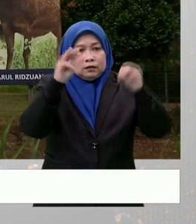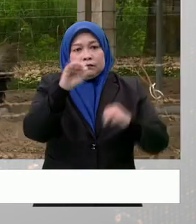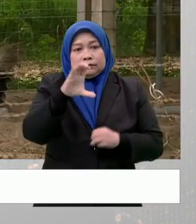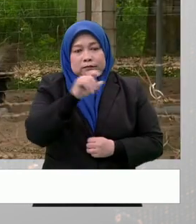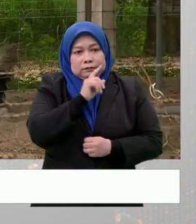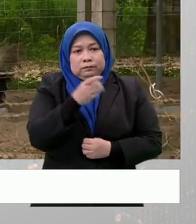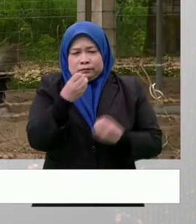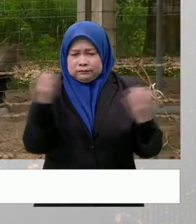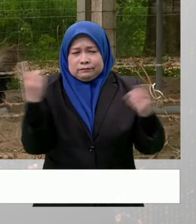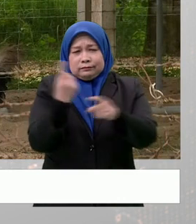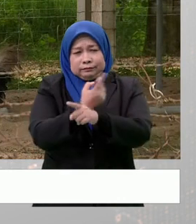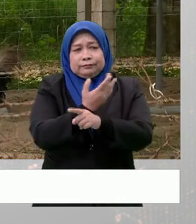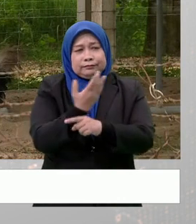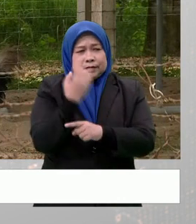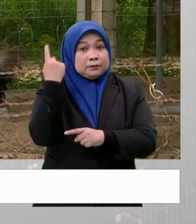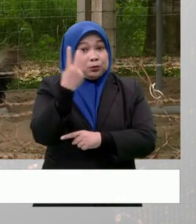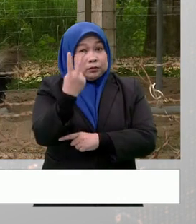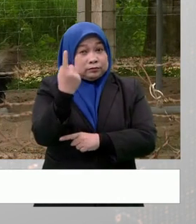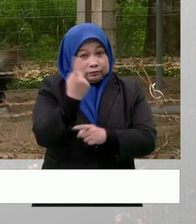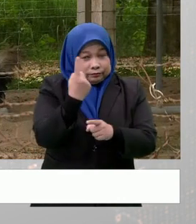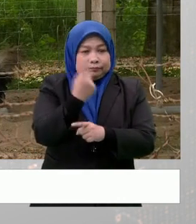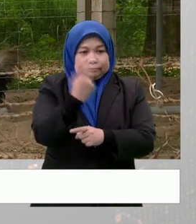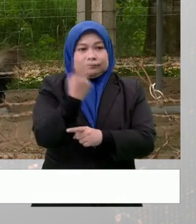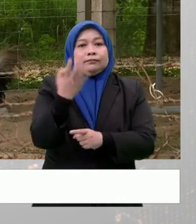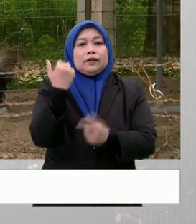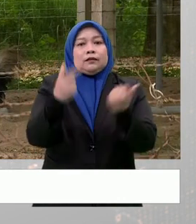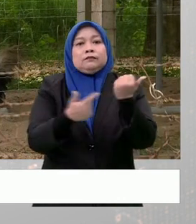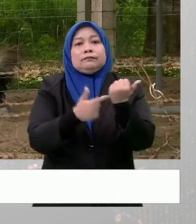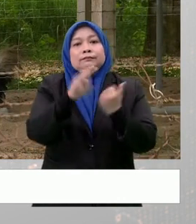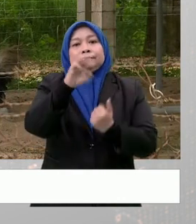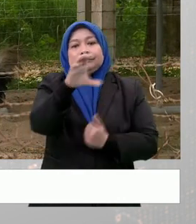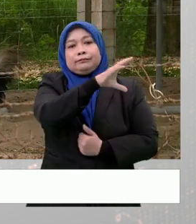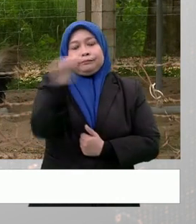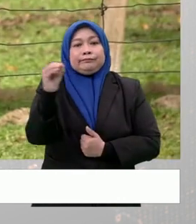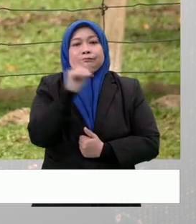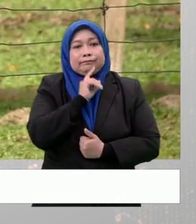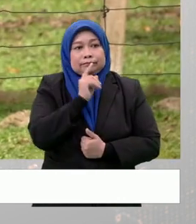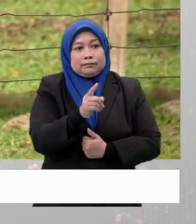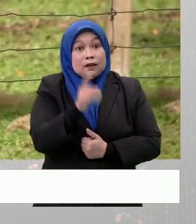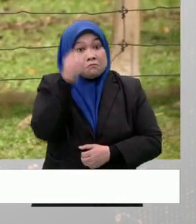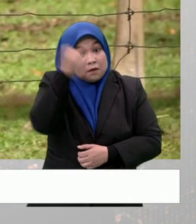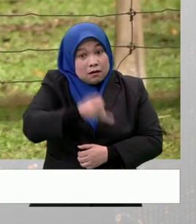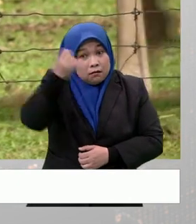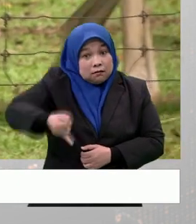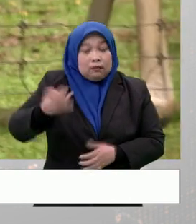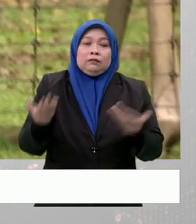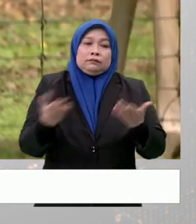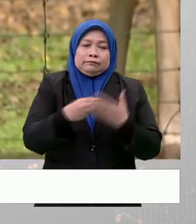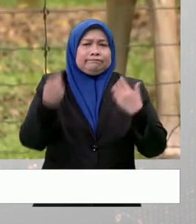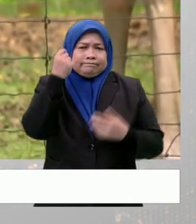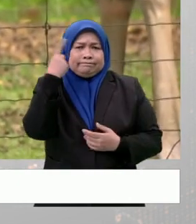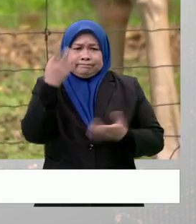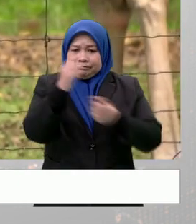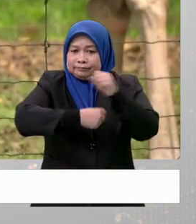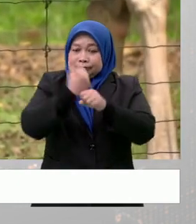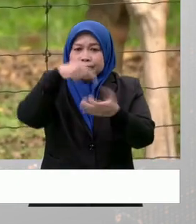sebanyak beberapa penggal, namun dua penggal sebelum ini ditandingi oleh naik Presiden MRC dan nampaknya kalah dan tahun ini difahamkan